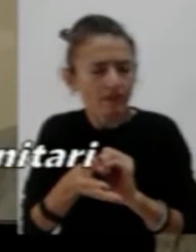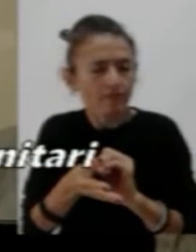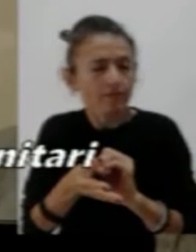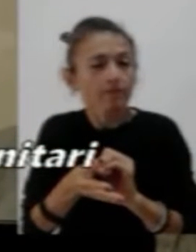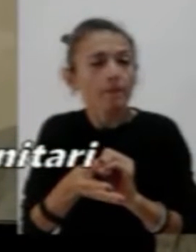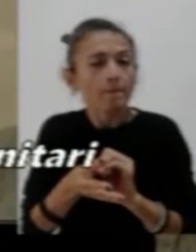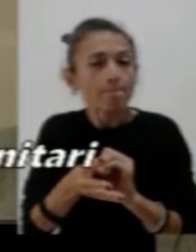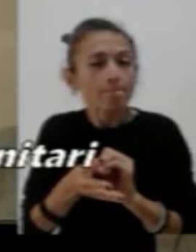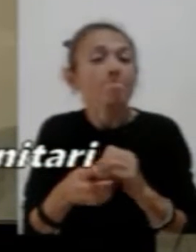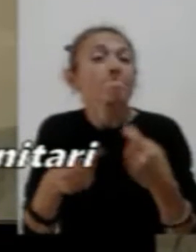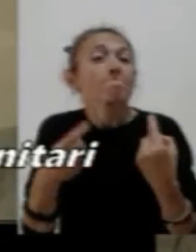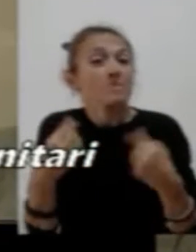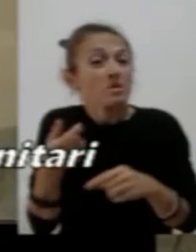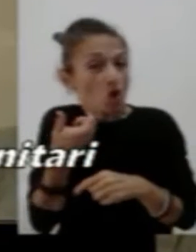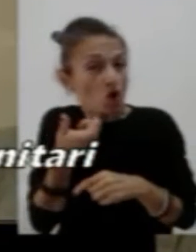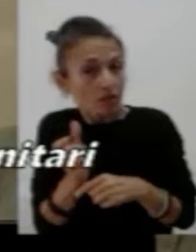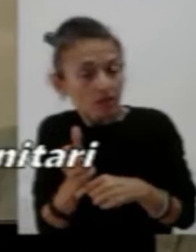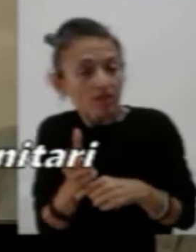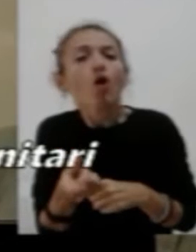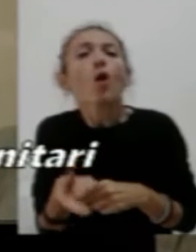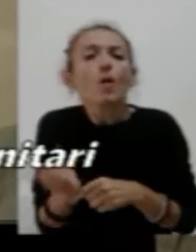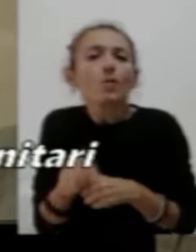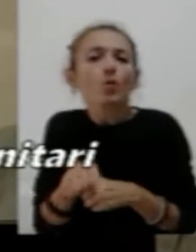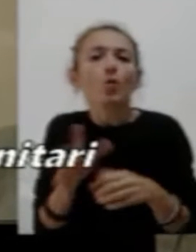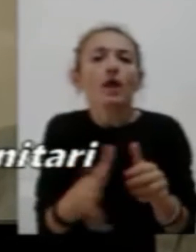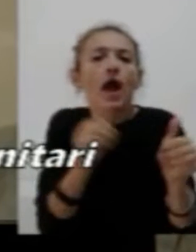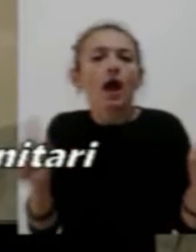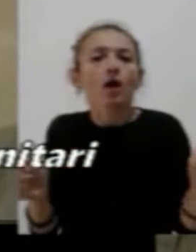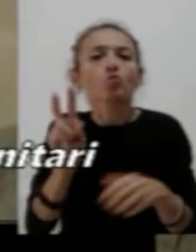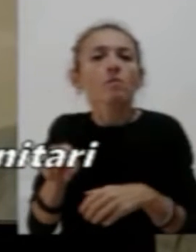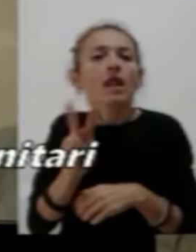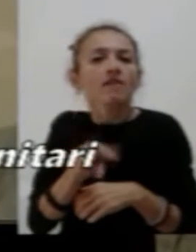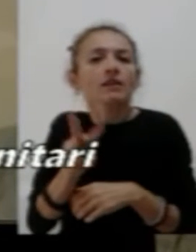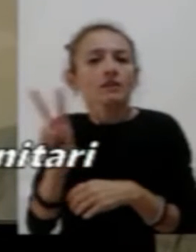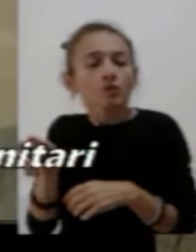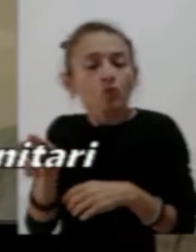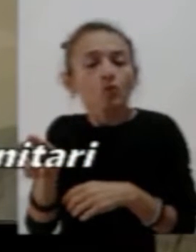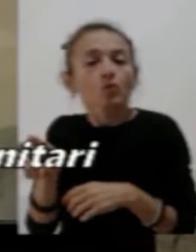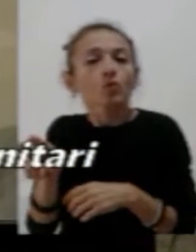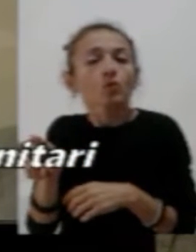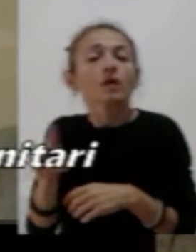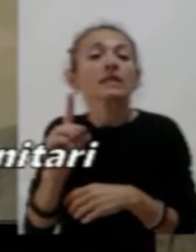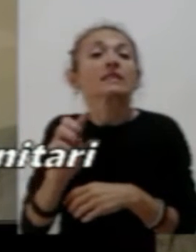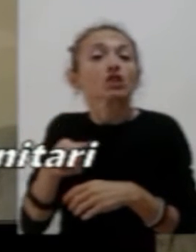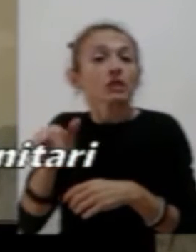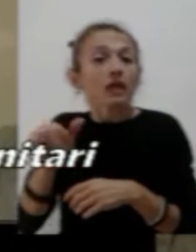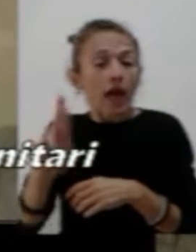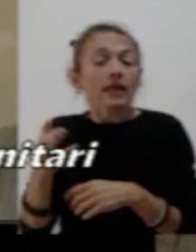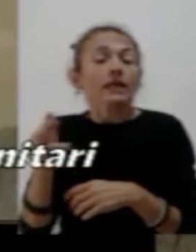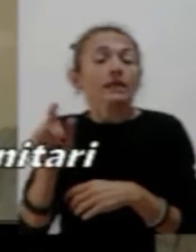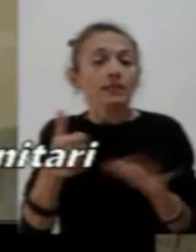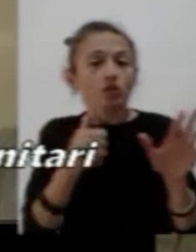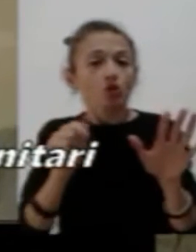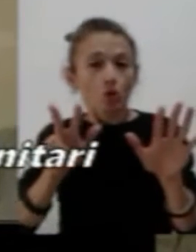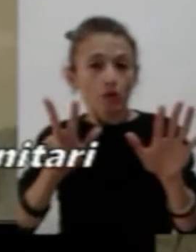'anno 2022 con la DGR 684 del luglio scorso Regione Liguria, oltre al finanziamento di